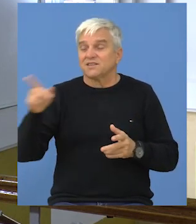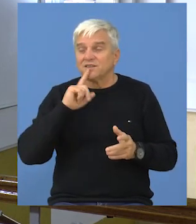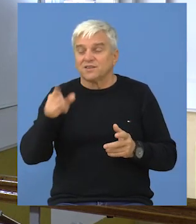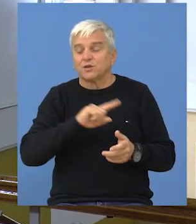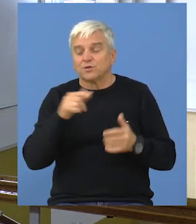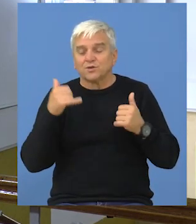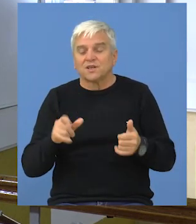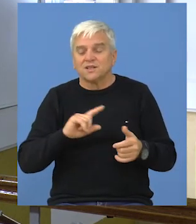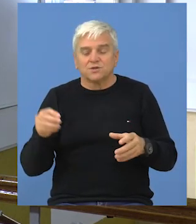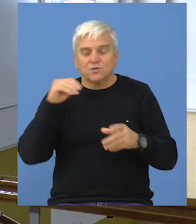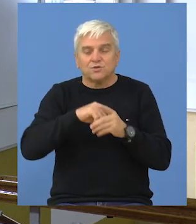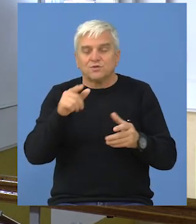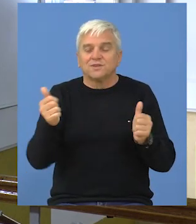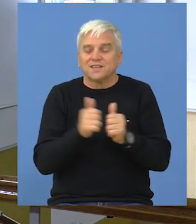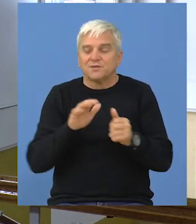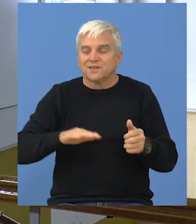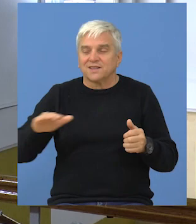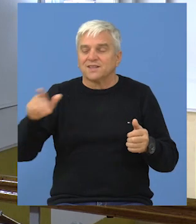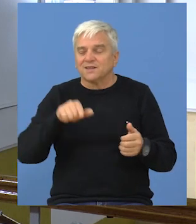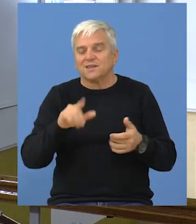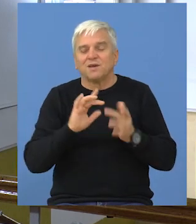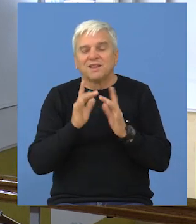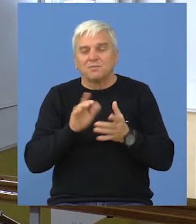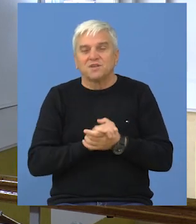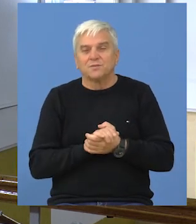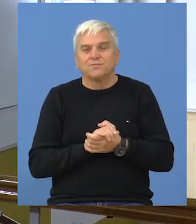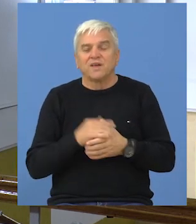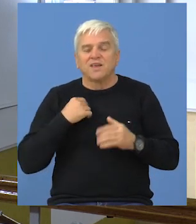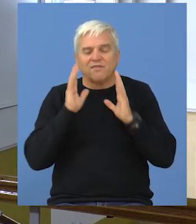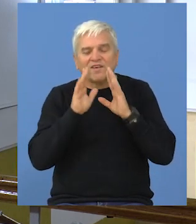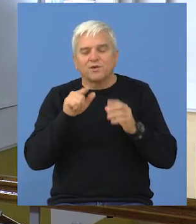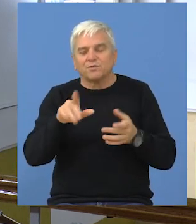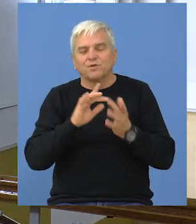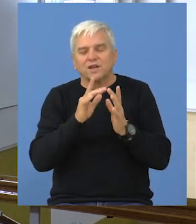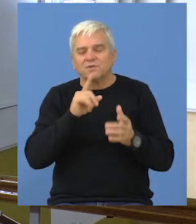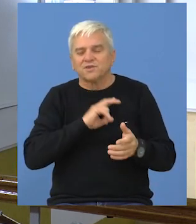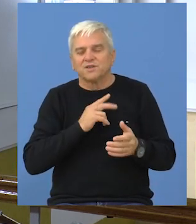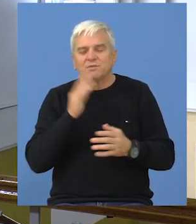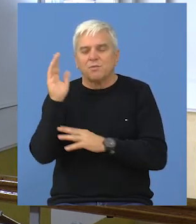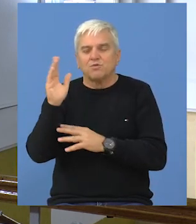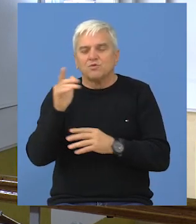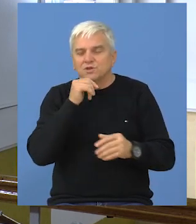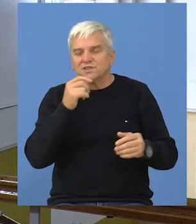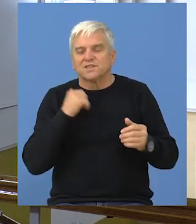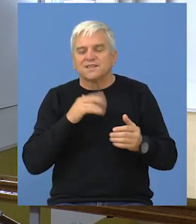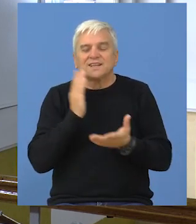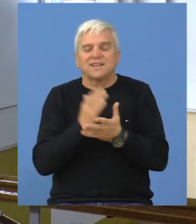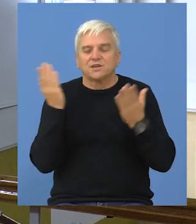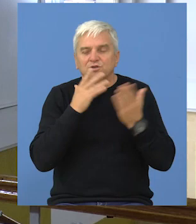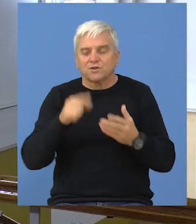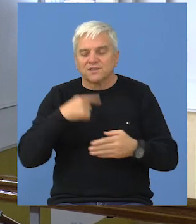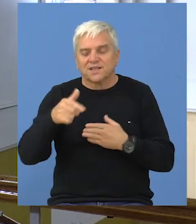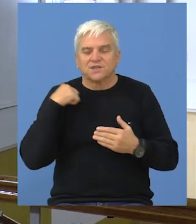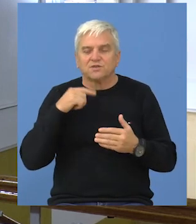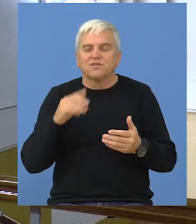nastavnika koji do sada nisu učestvovali sa decom na ovakvim takmičenjima. Verujem da ovo takmičenje ima budućnost, da će se